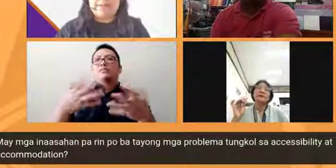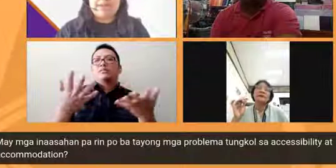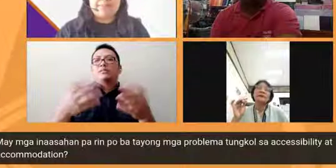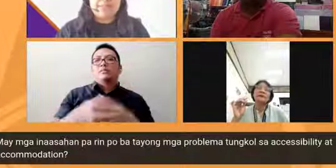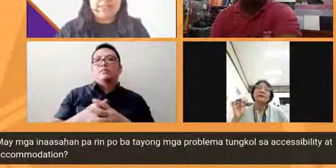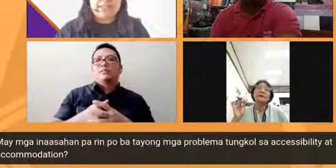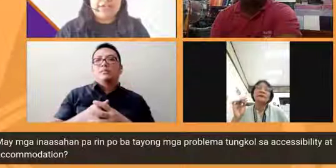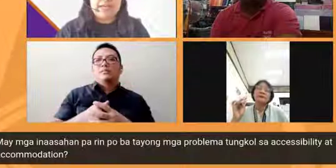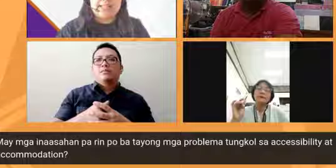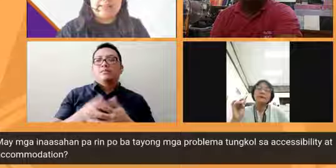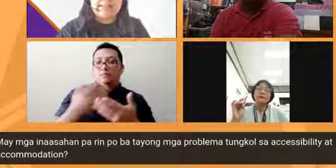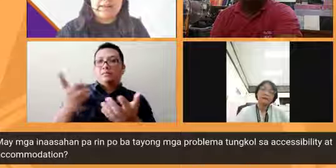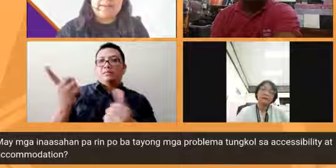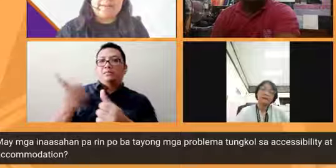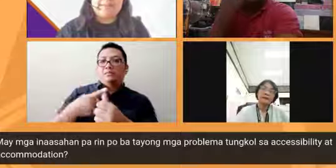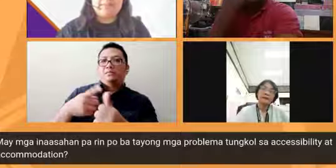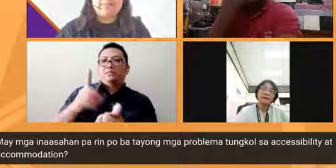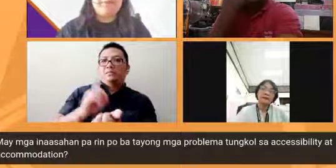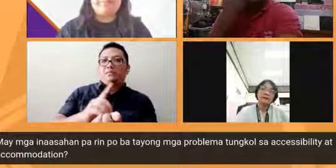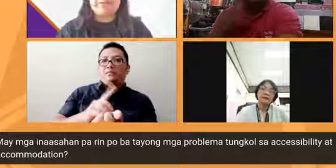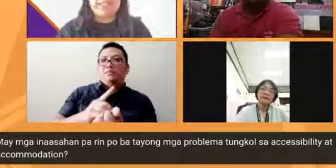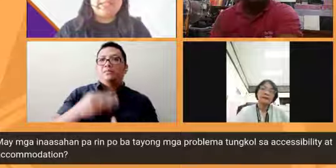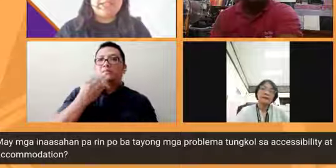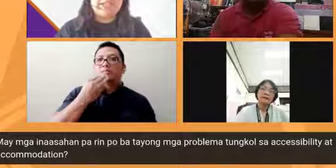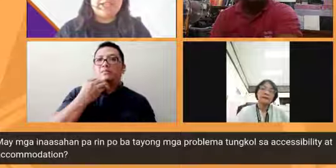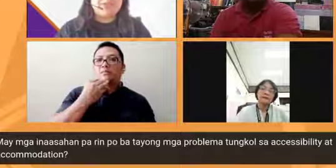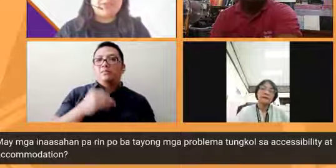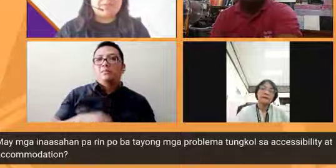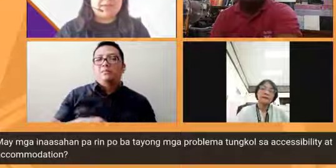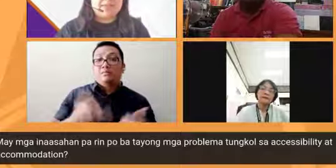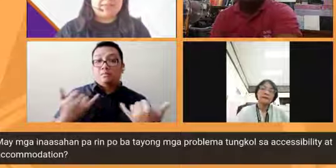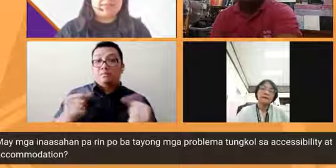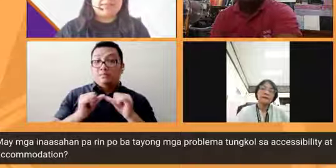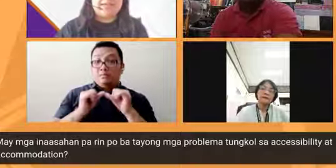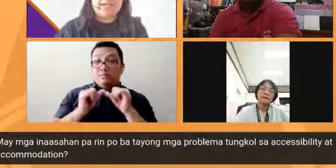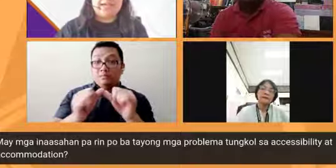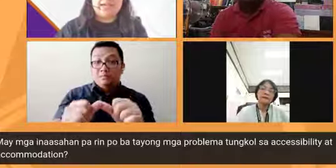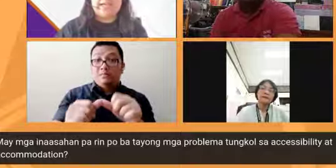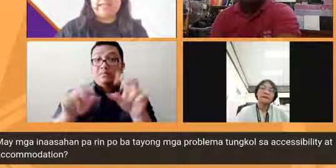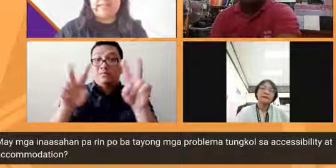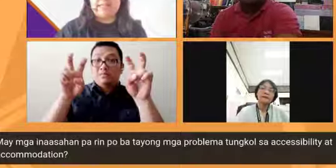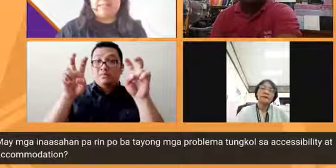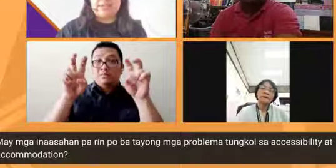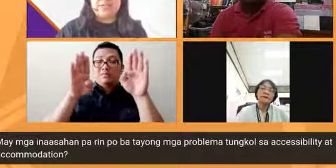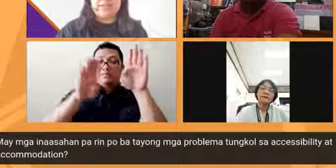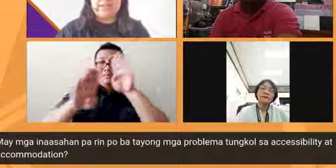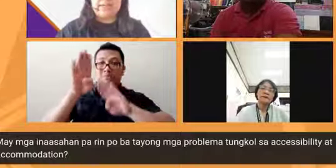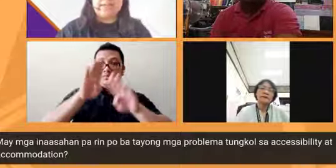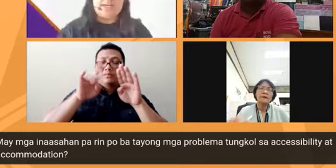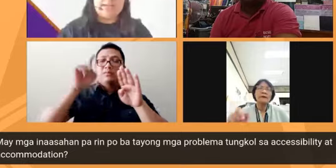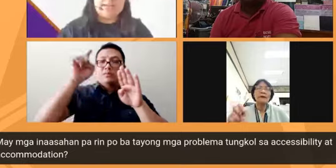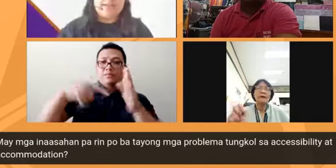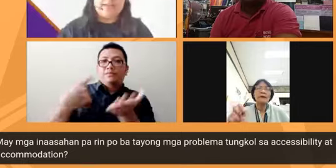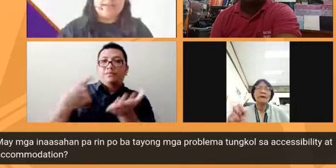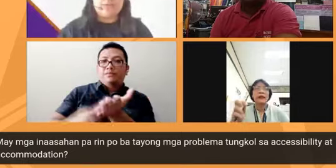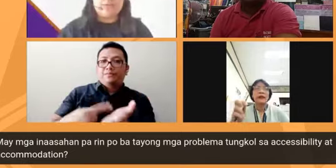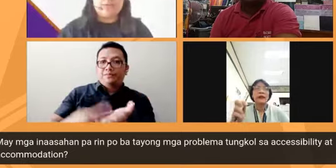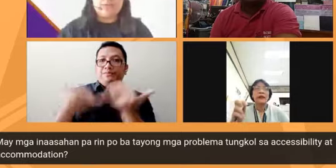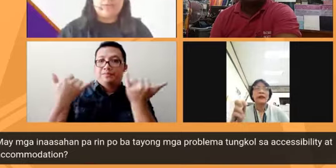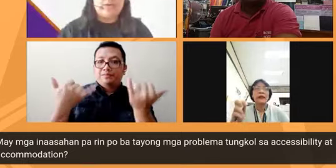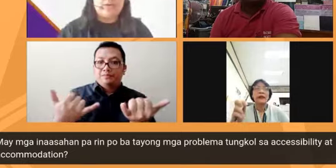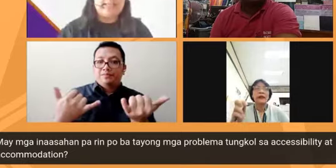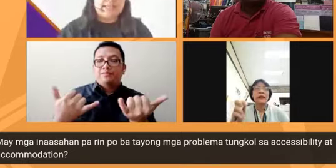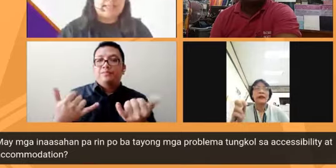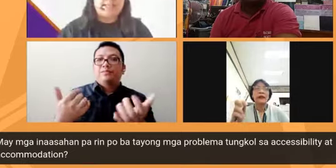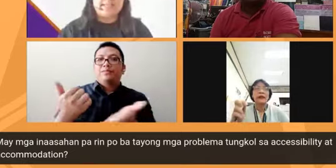para po dito sa ating mga may mga persistent issues po ba Doc Mau na kailangan na natin pag-usapan ngayon at pagtulong